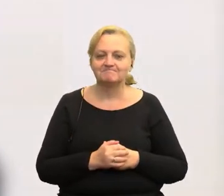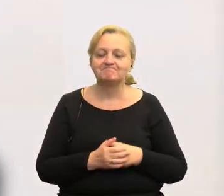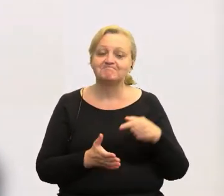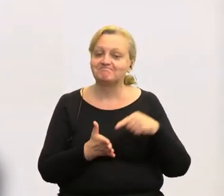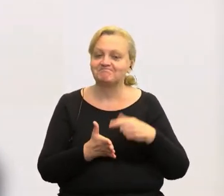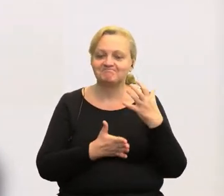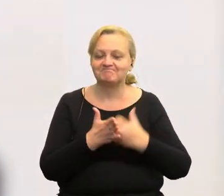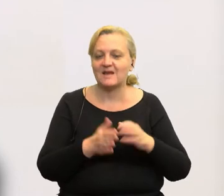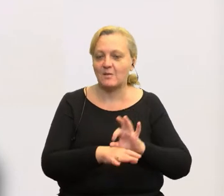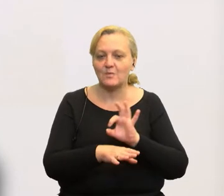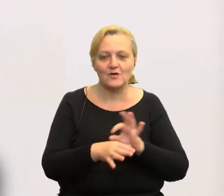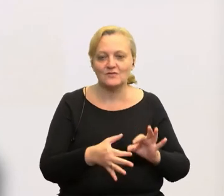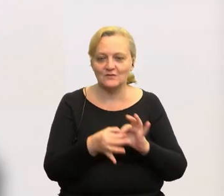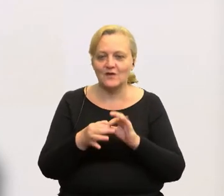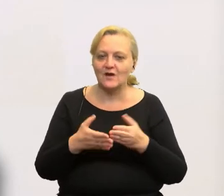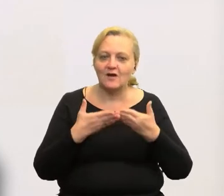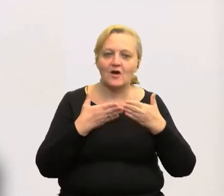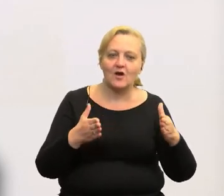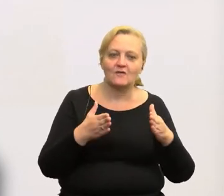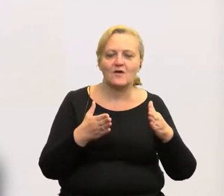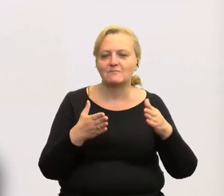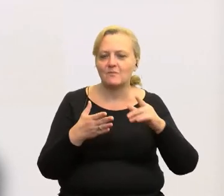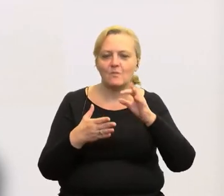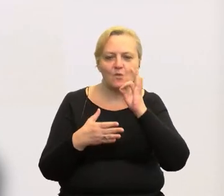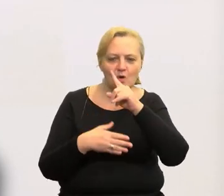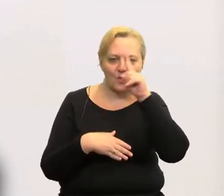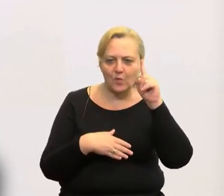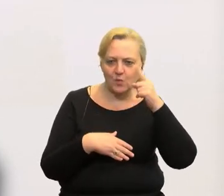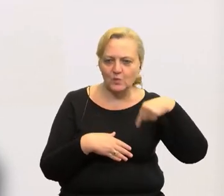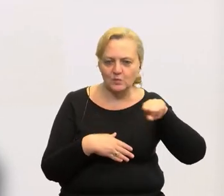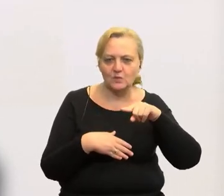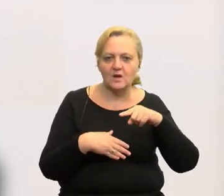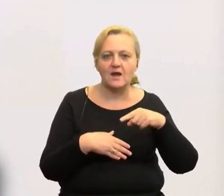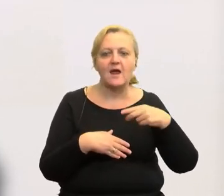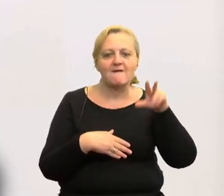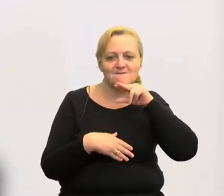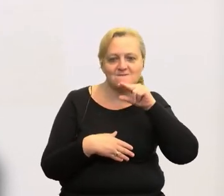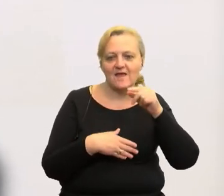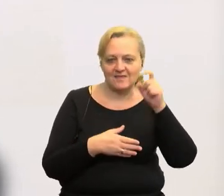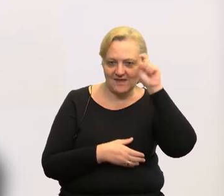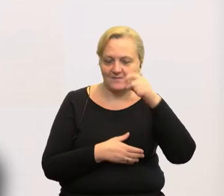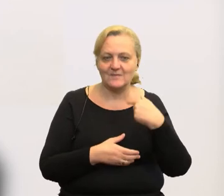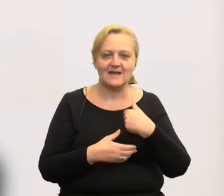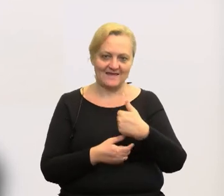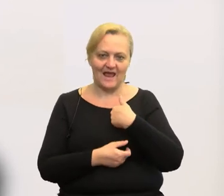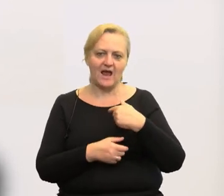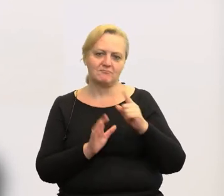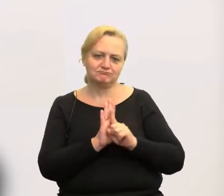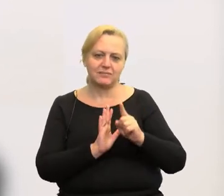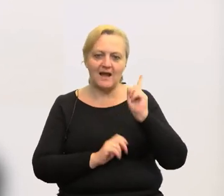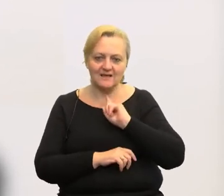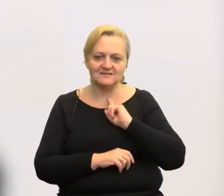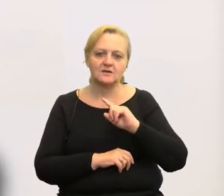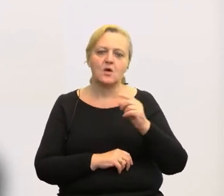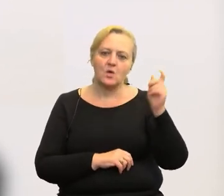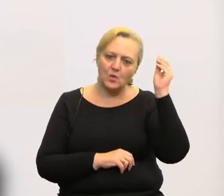wykorzystałabym je na projekt związany z otwieraniem młodych ludzi, zwłaszcza z Polski, na mówienie po niemiecku. Sama wiem, chodzę do liceum i uczę się